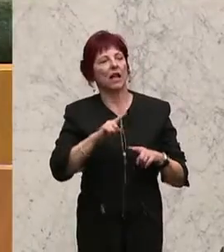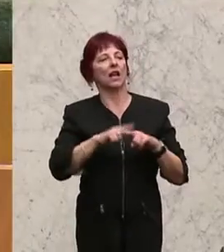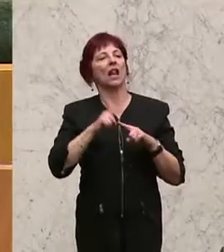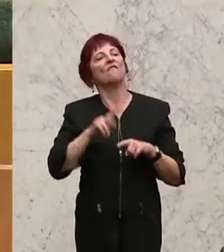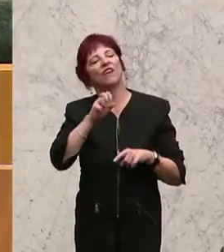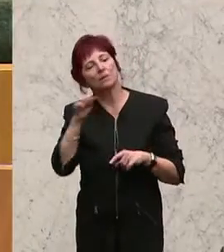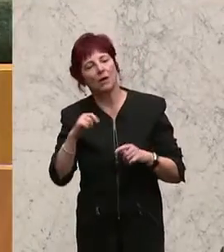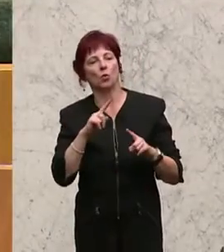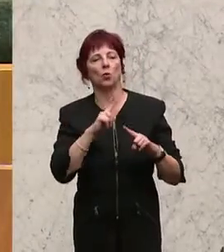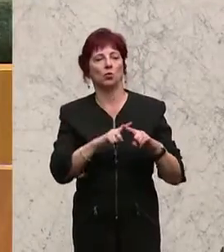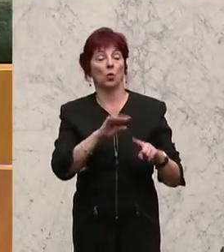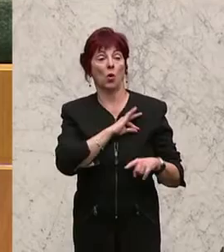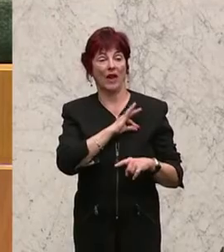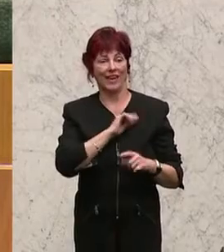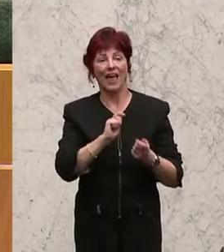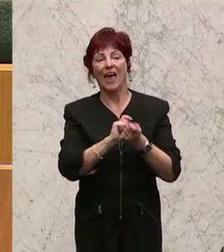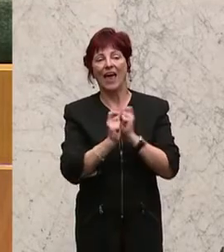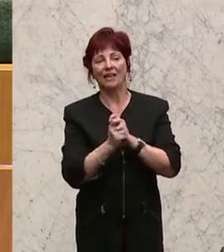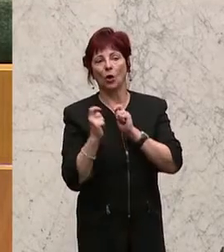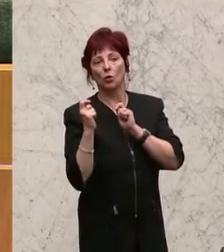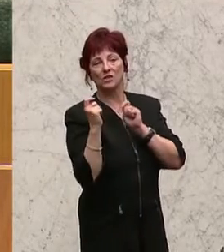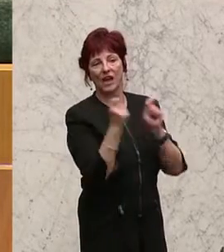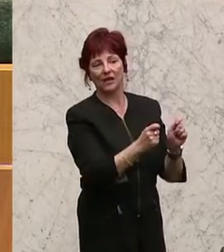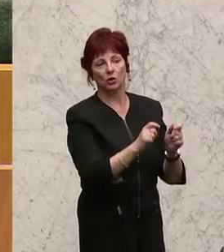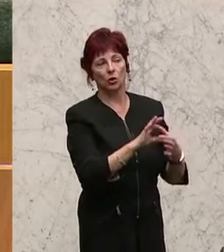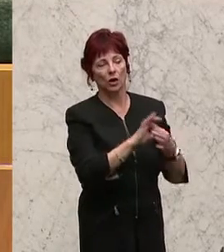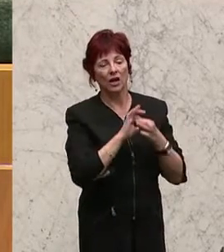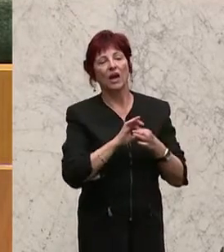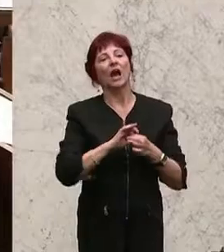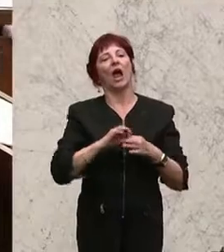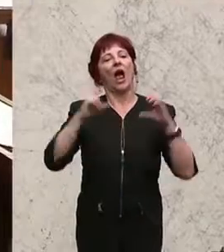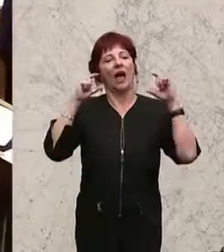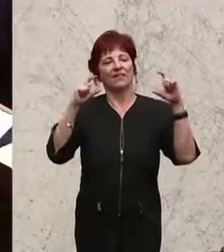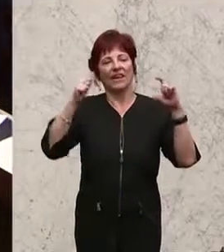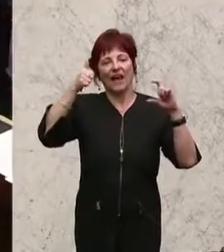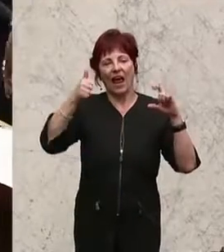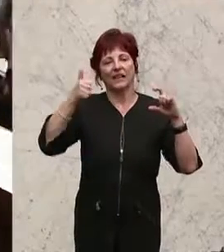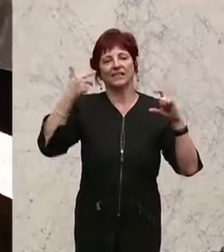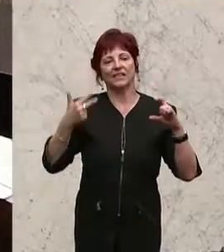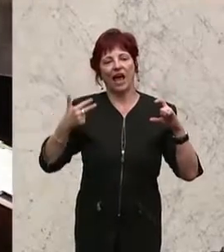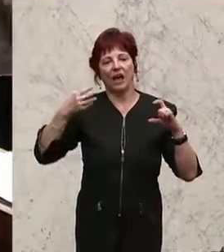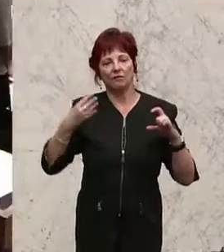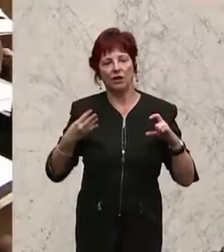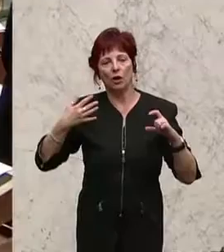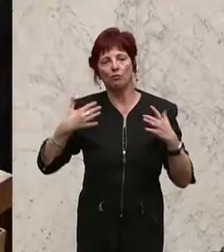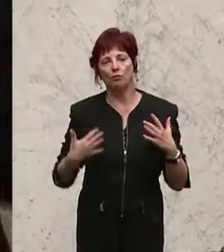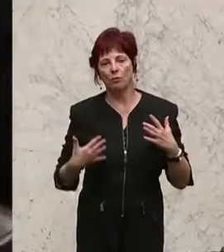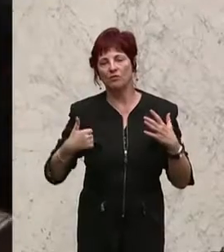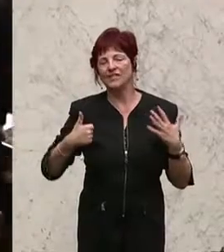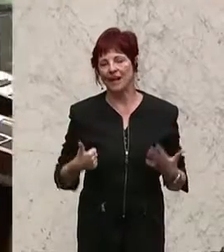und Kollegen, haben einen Abänderungsantrag betreffend die Artikel 1, 3, 4, 5, 6 und 7